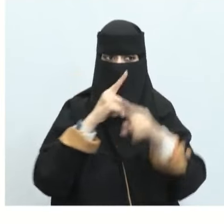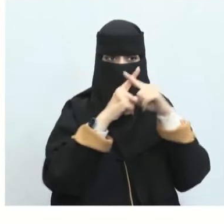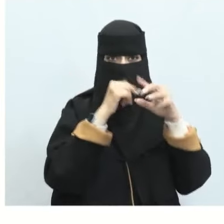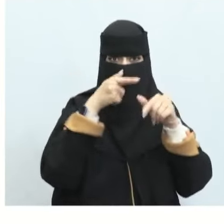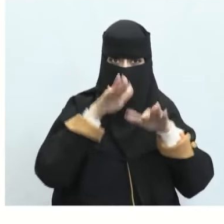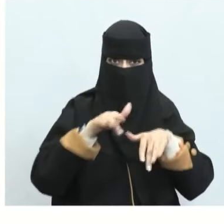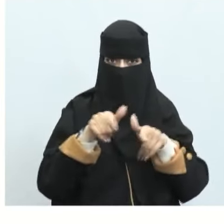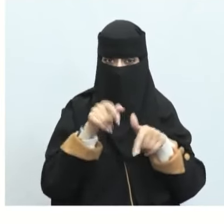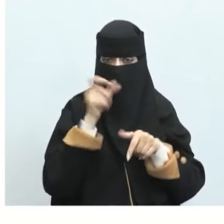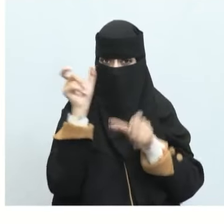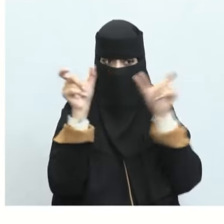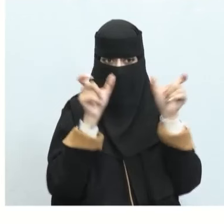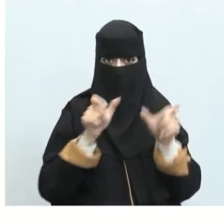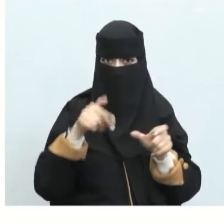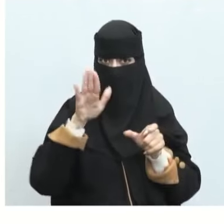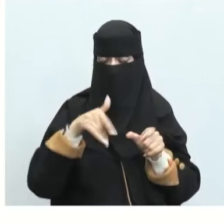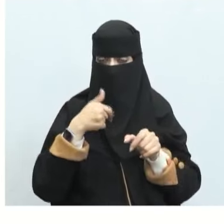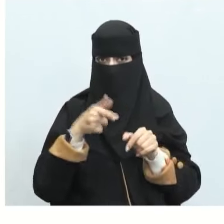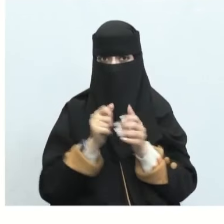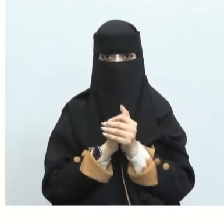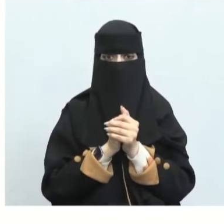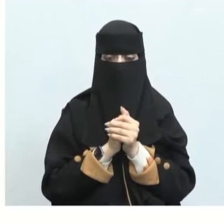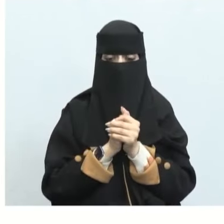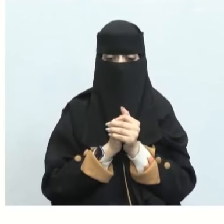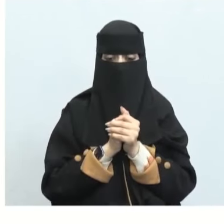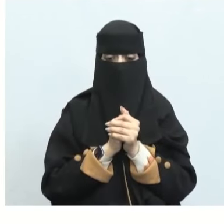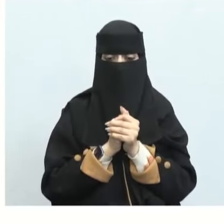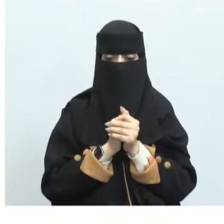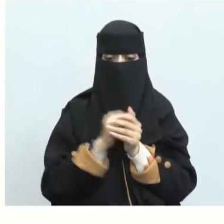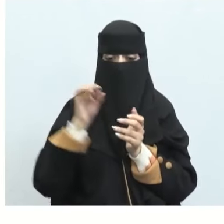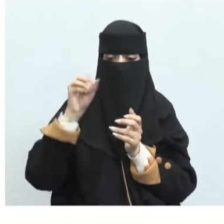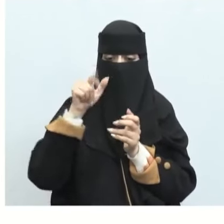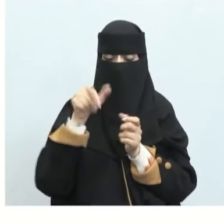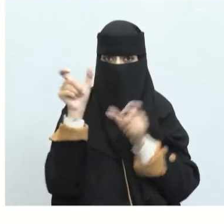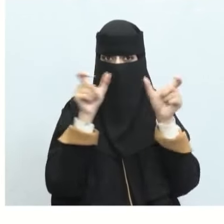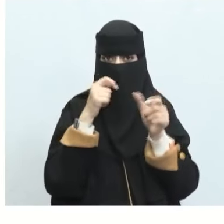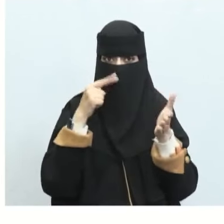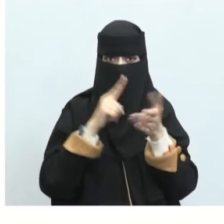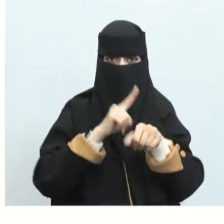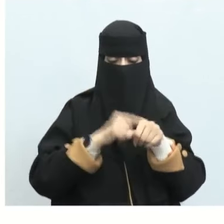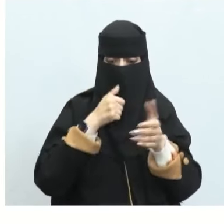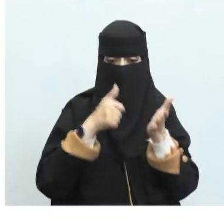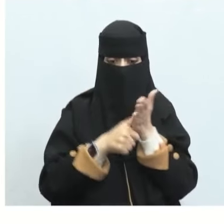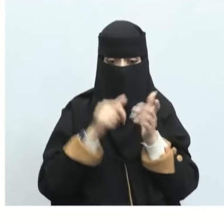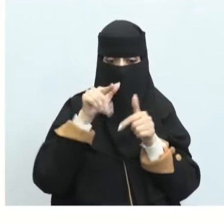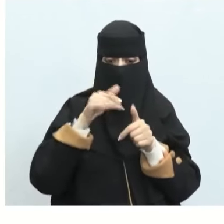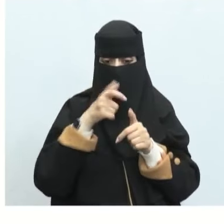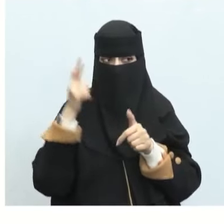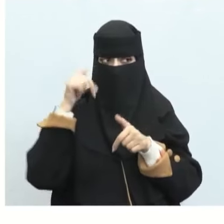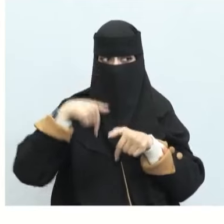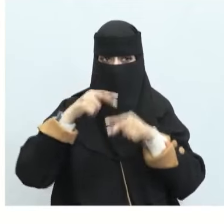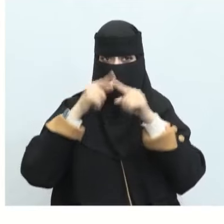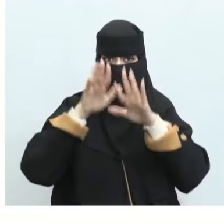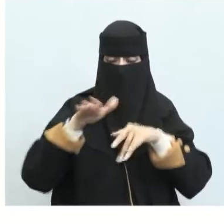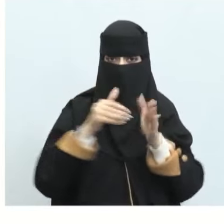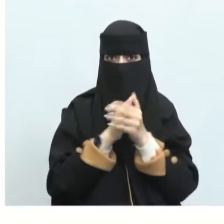هل هناك في ألفاظ الجاهليين عجمة أو لكنة أو خطأ؟ هنا القصائد التي ترق معها القصائد الجاهلية